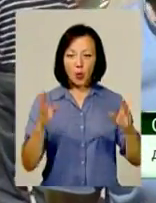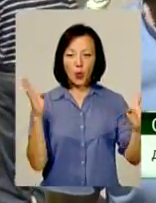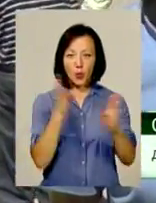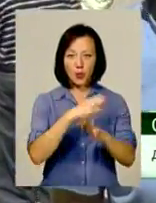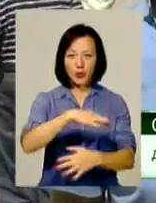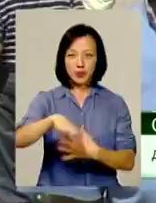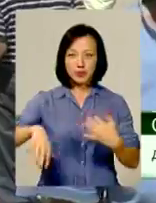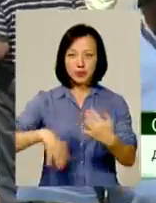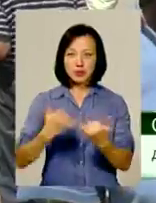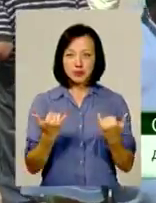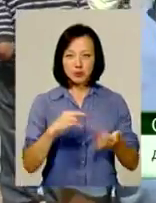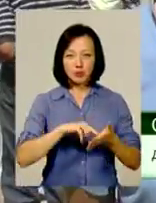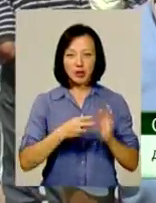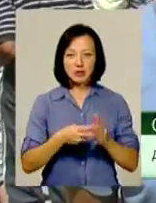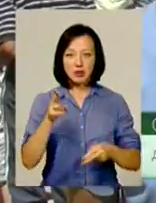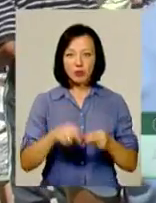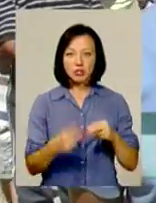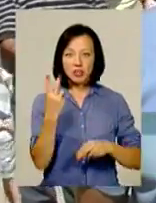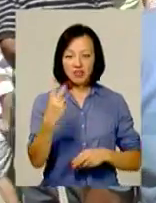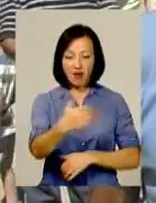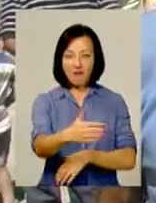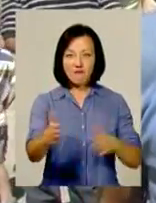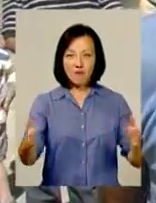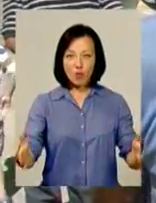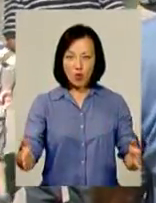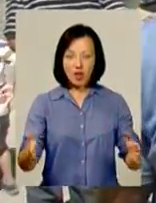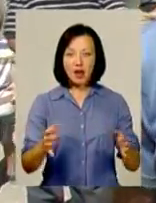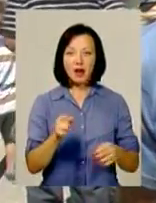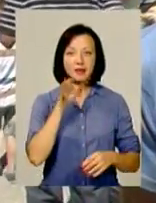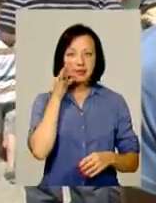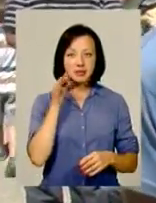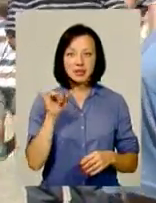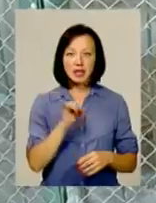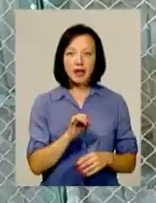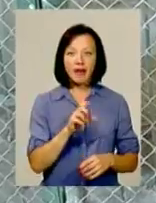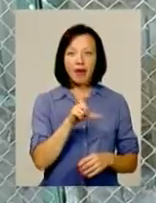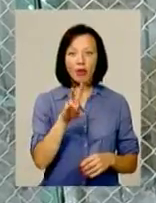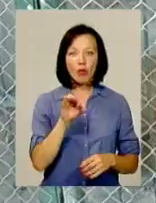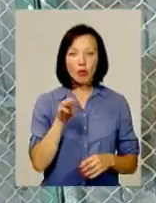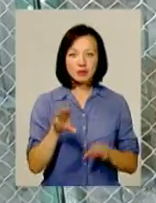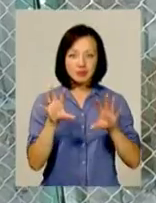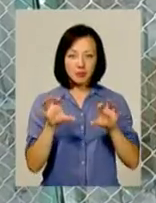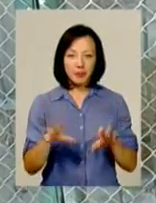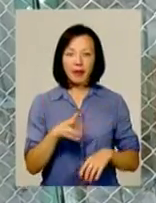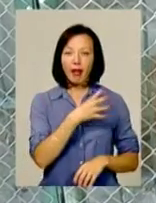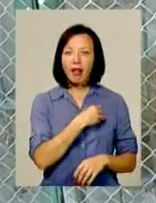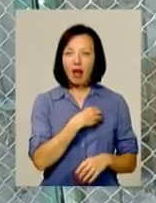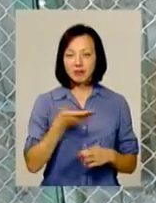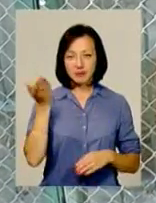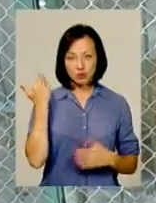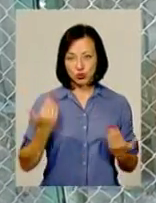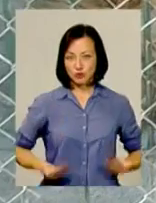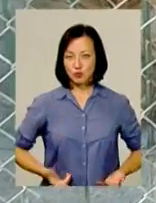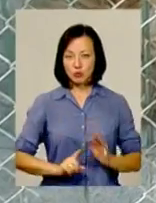Сьогодні планую закінчити два вольєри для лисичок і для єнотоподібних собак. Леви живуть тут вже давно. На